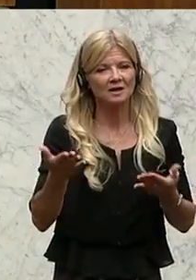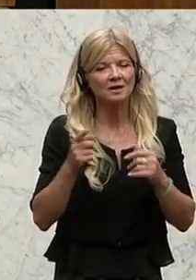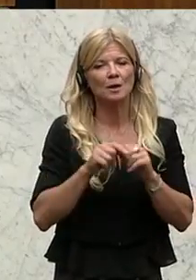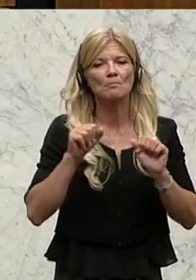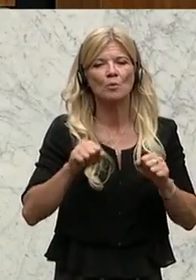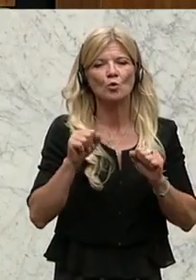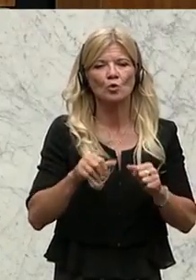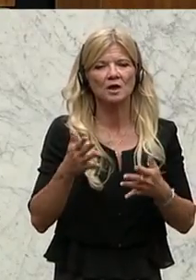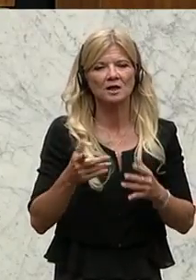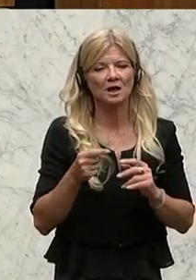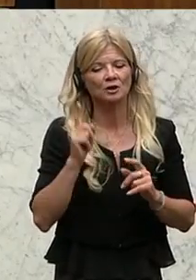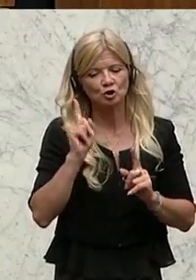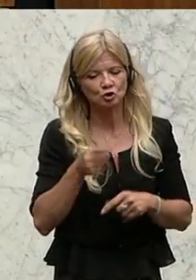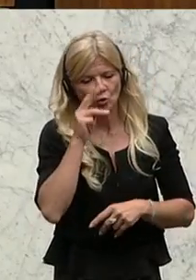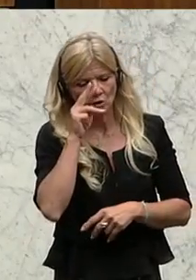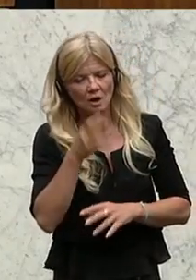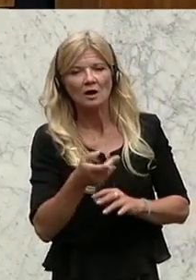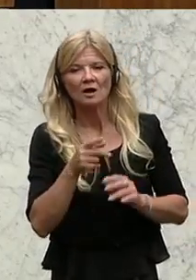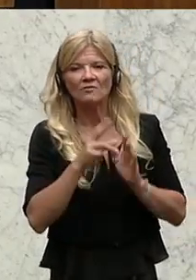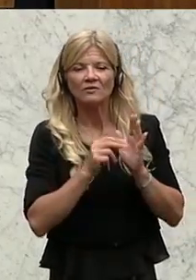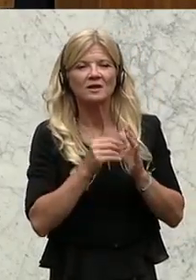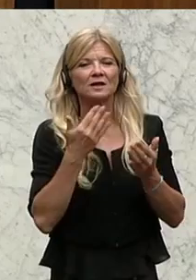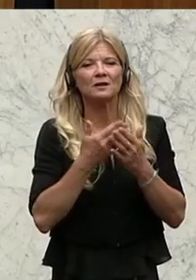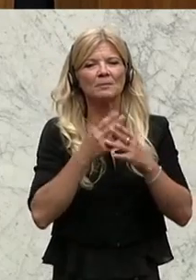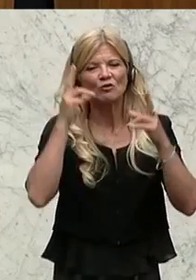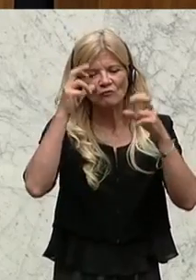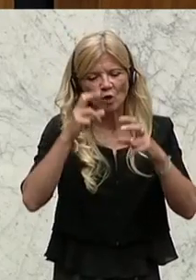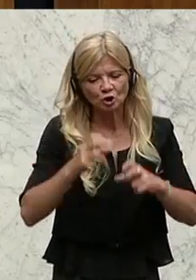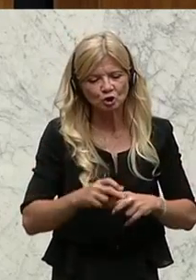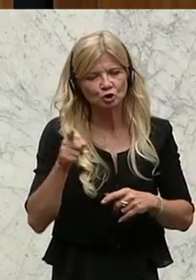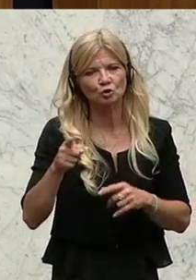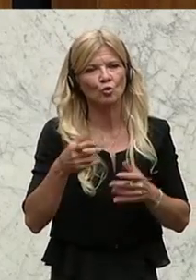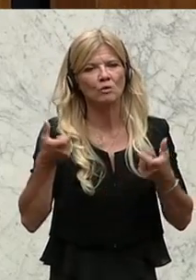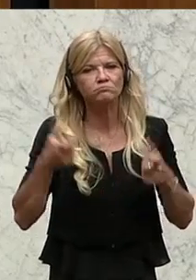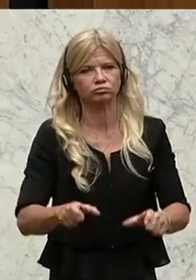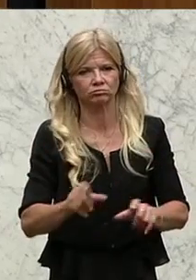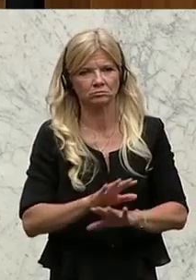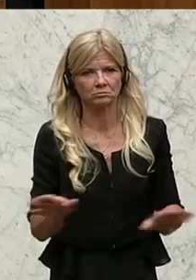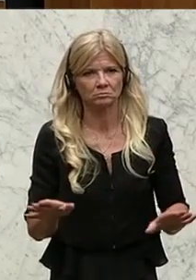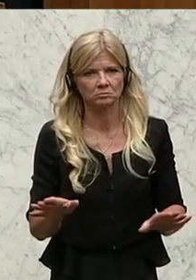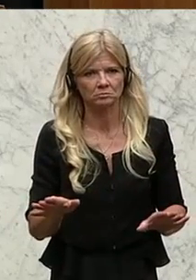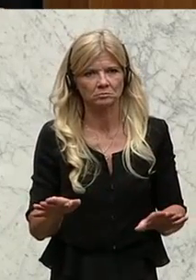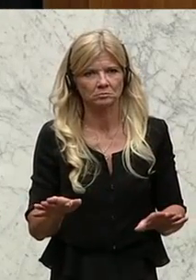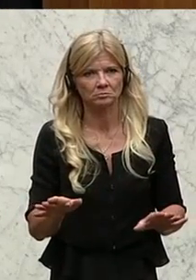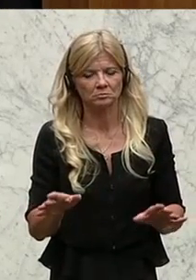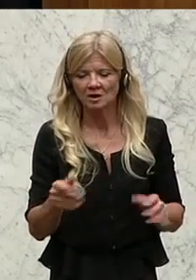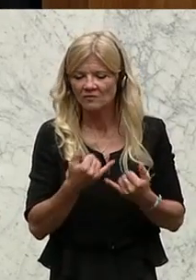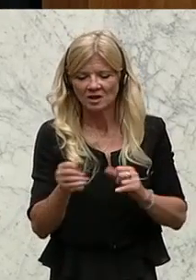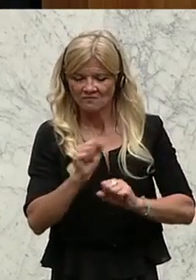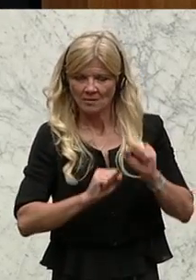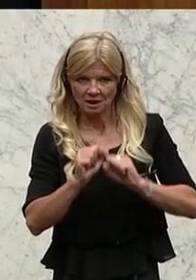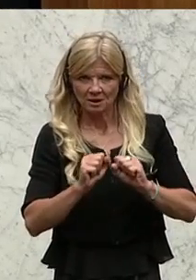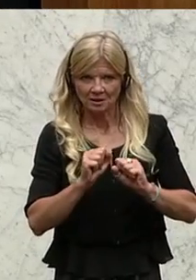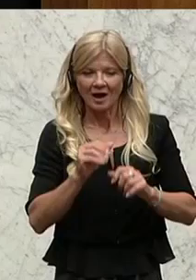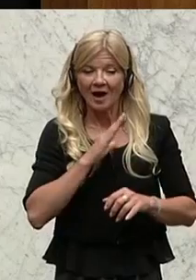Forschung aus europäischen Mitteln zu unterbinden. Und da unterscheiden wir uns ganz stark, weil genau diese Forschung führt zu